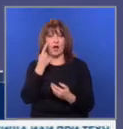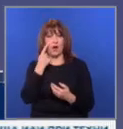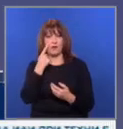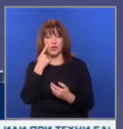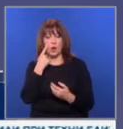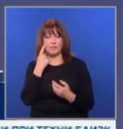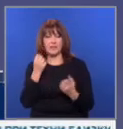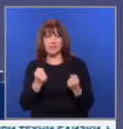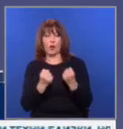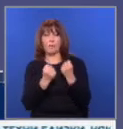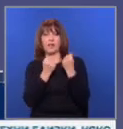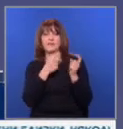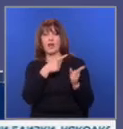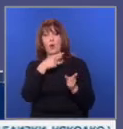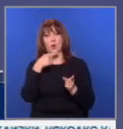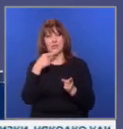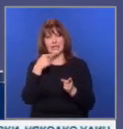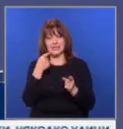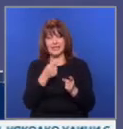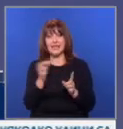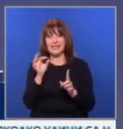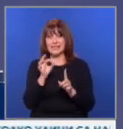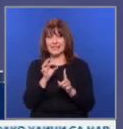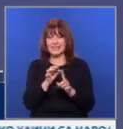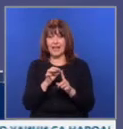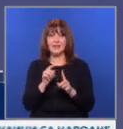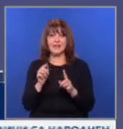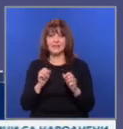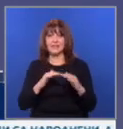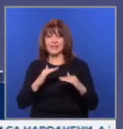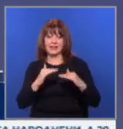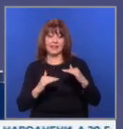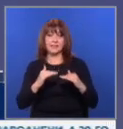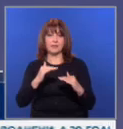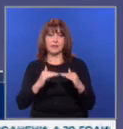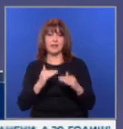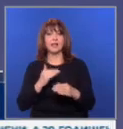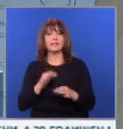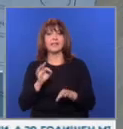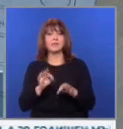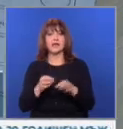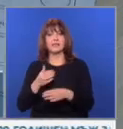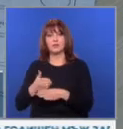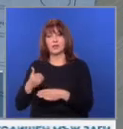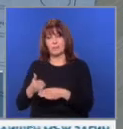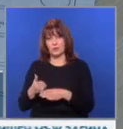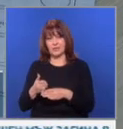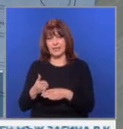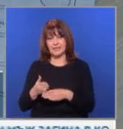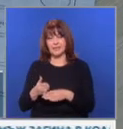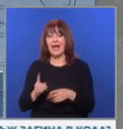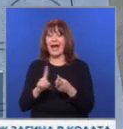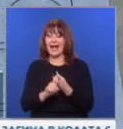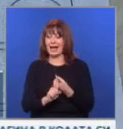от страна на Русия и нейните проксита с цел да дестабилизират демократичните процеси в Молдова. Кремл